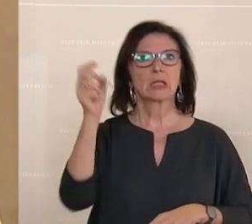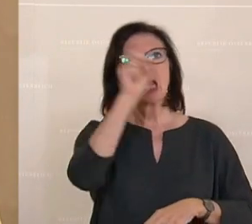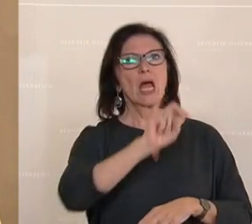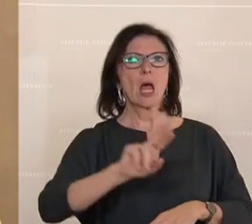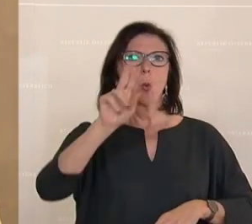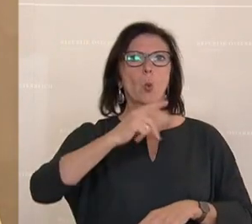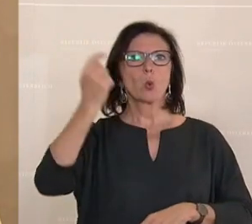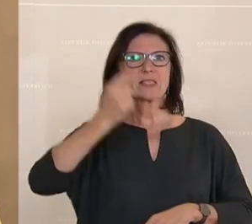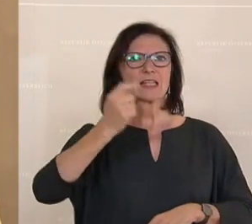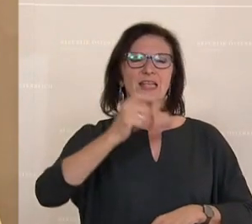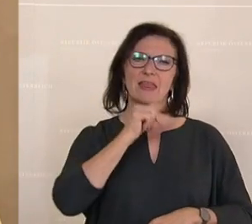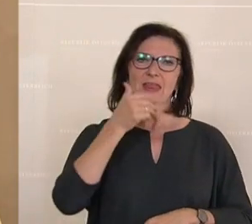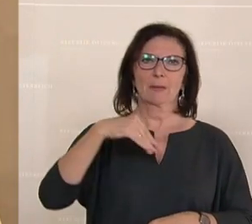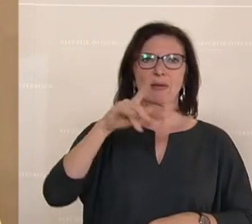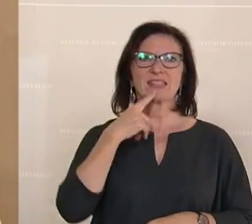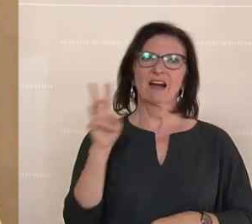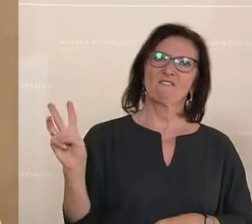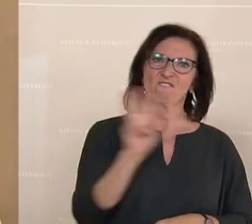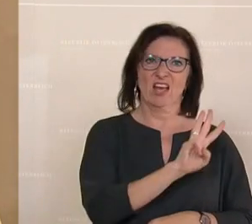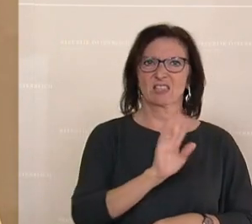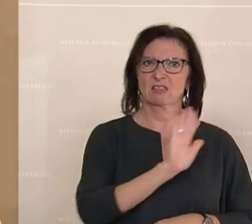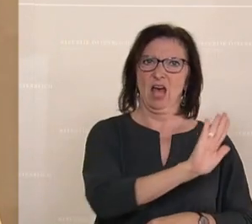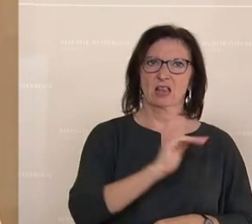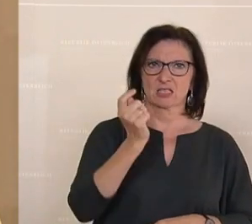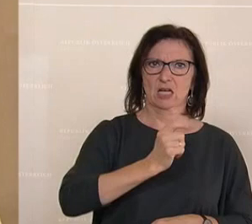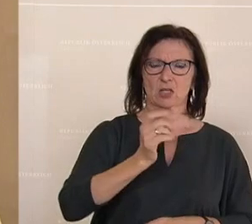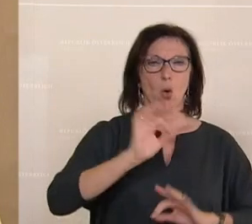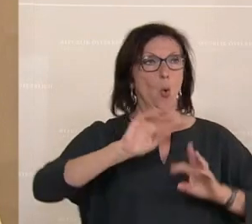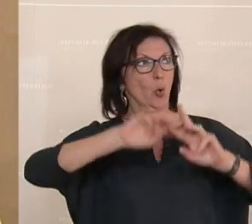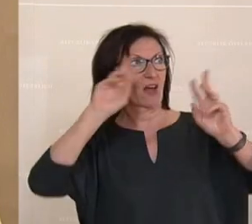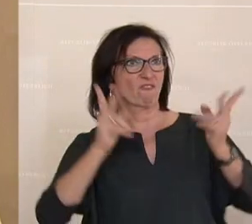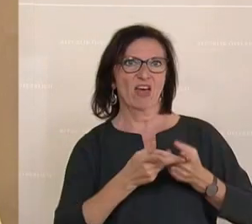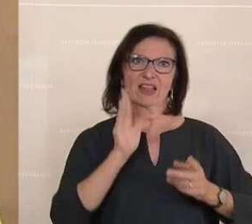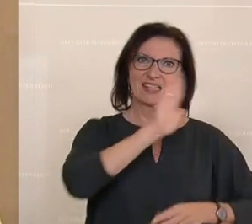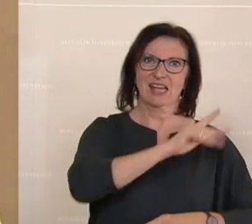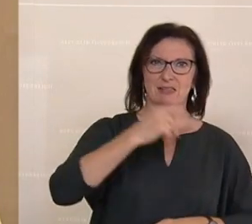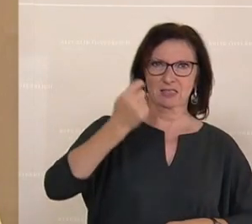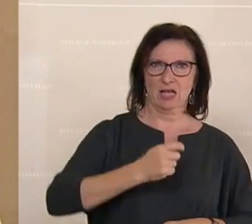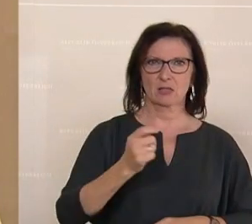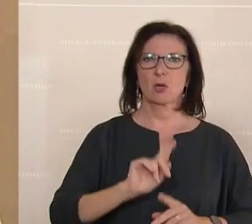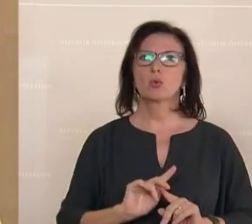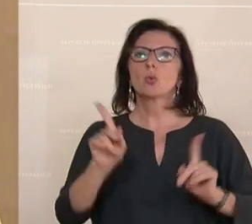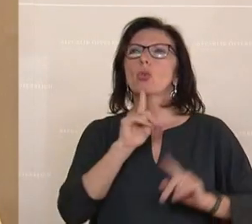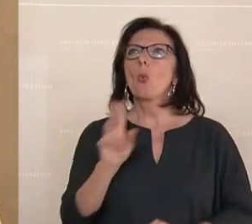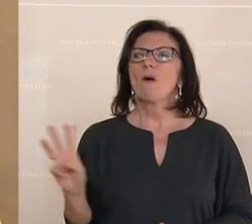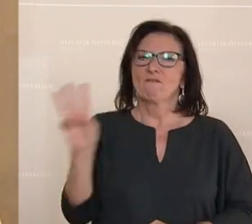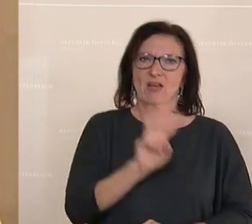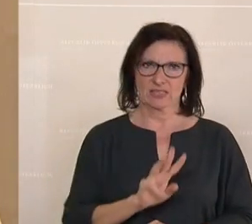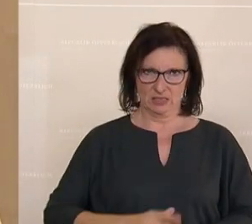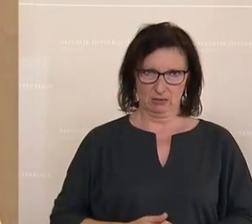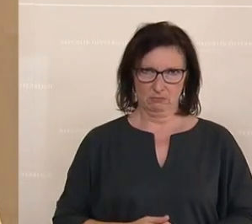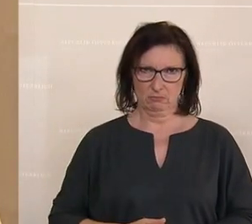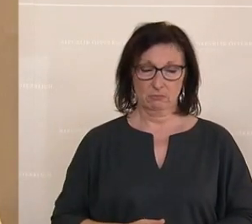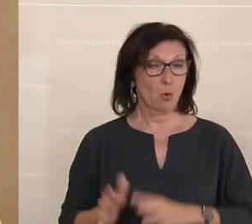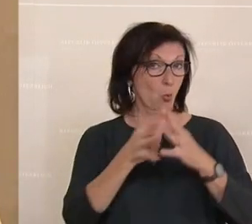-Sanktionen, nicht mehr von den westlichen Sanktionen oder den Sanktionen der ganzen Welt, wie es am Anfang geheißen hat. Die